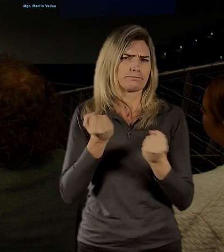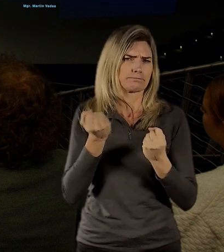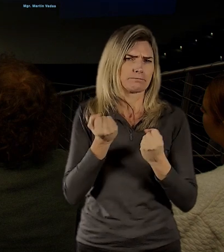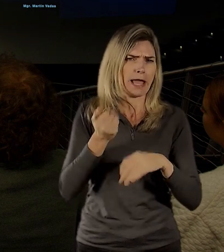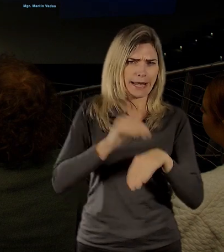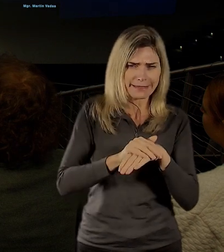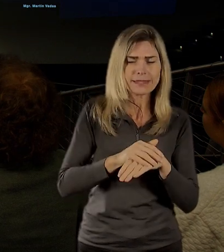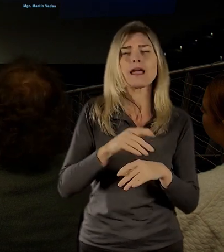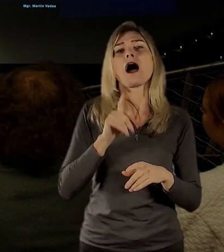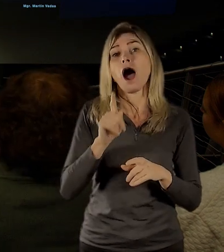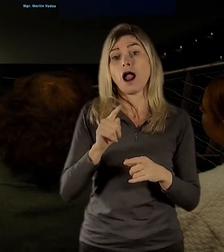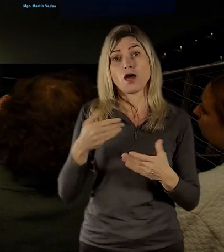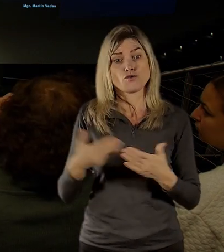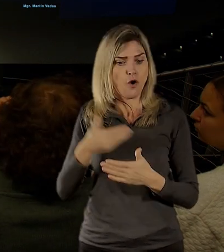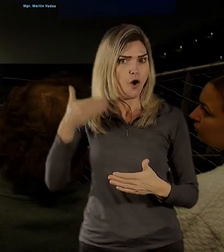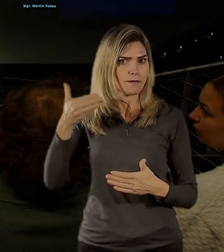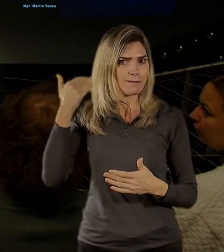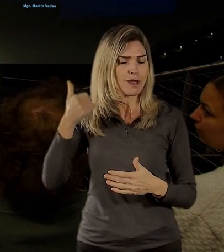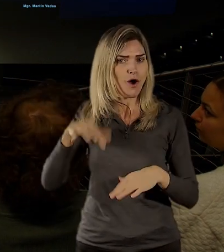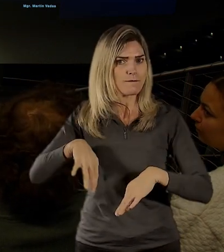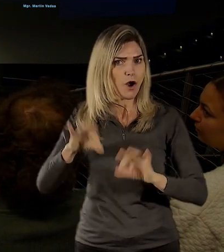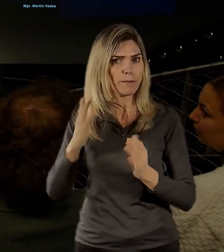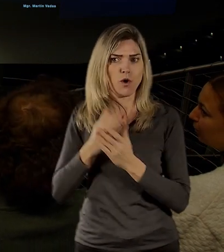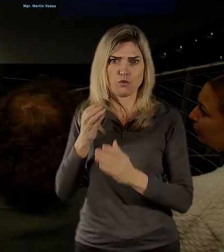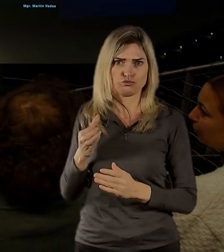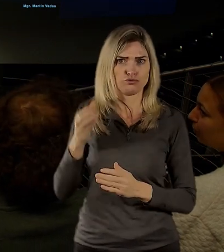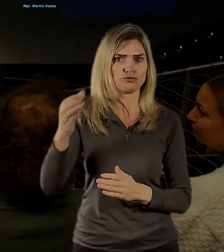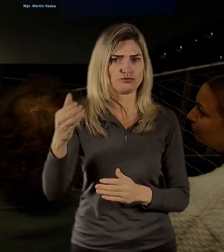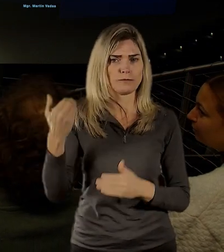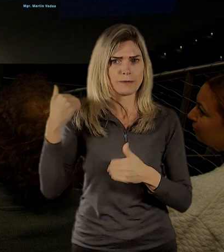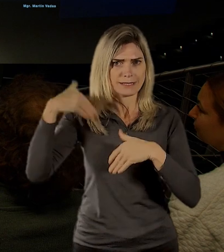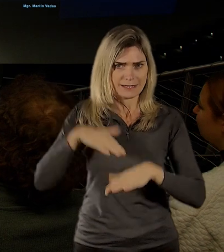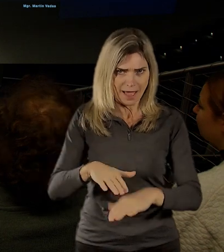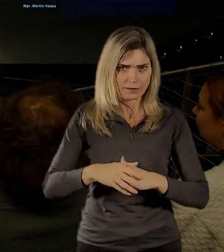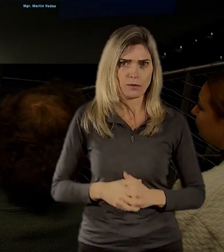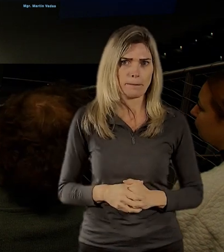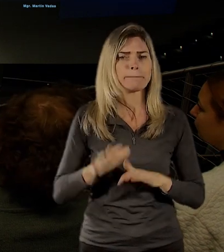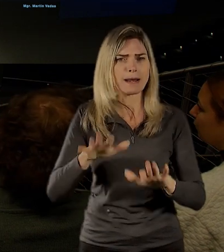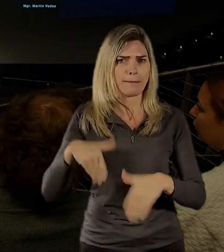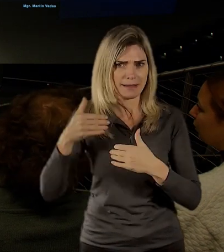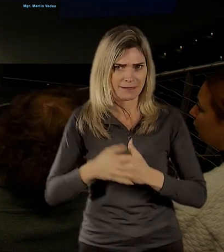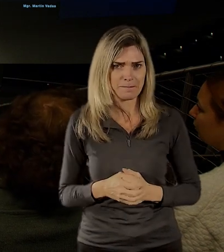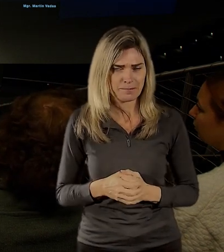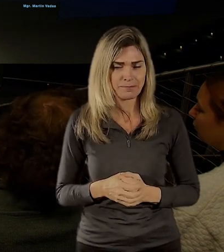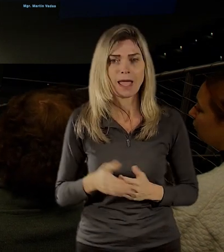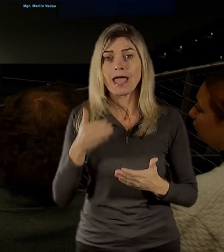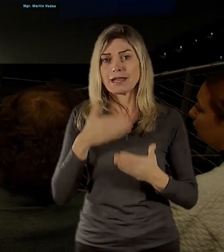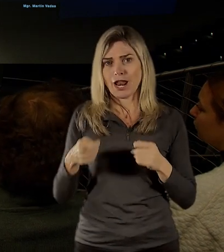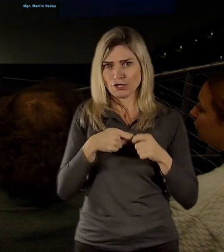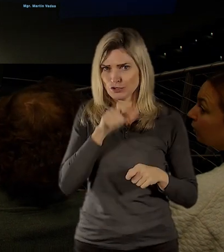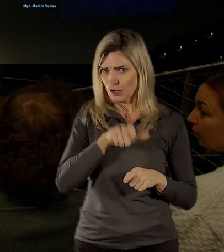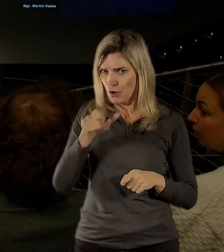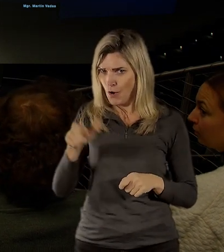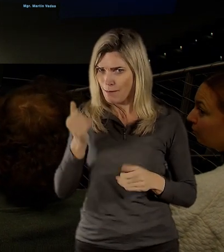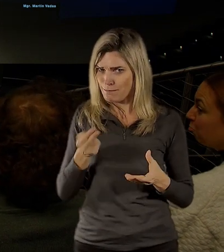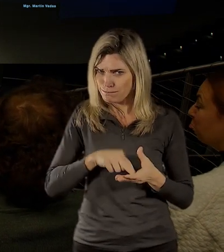parlamentu České republiky. A druhý bod vedle řady kolegů, kteří zde vás oslovili, tak bych rád ještě